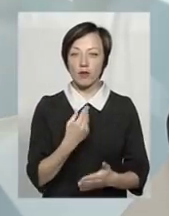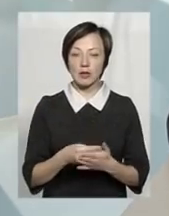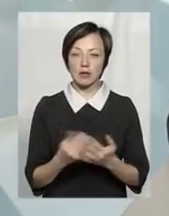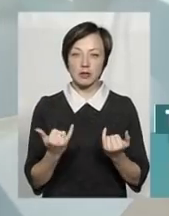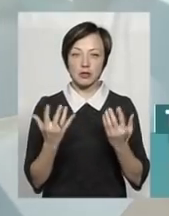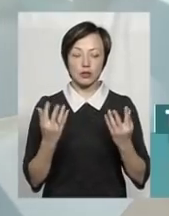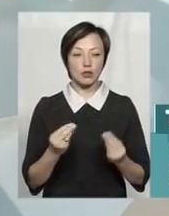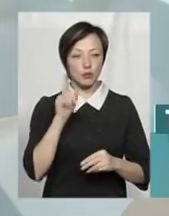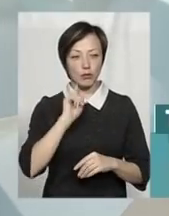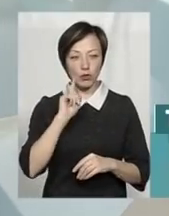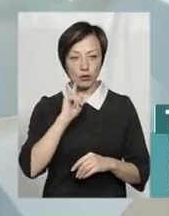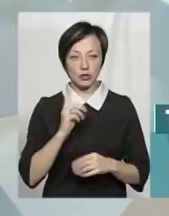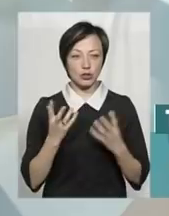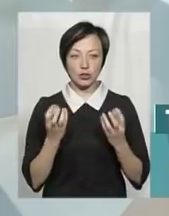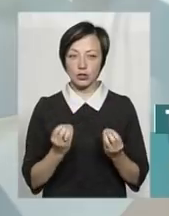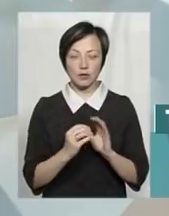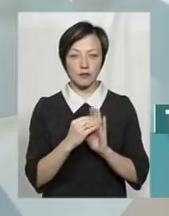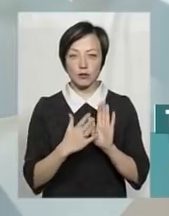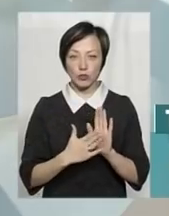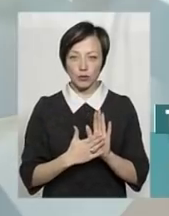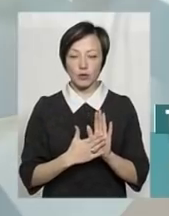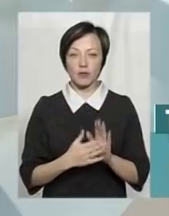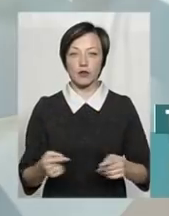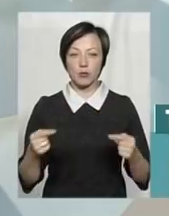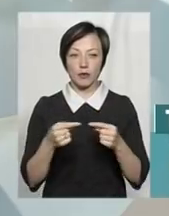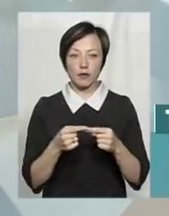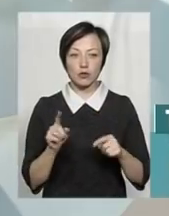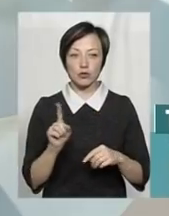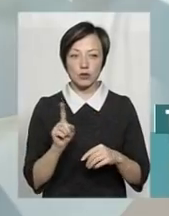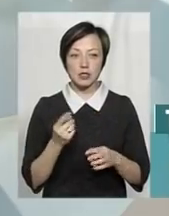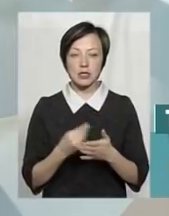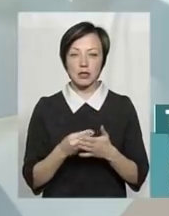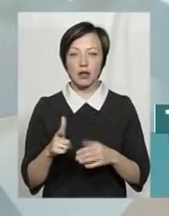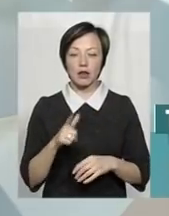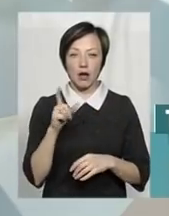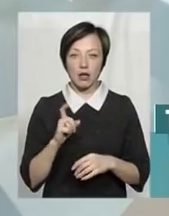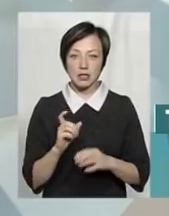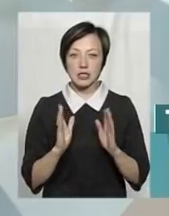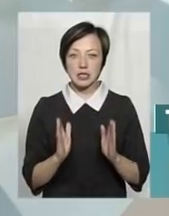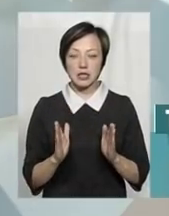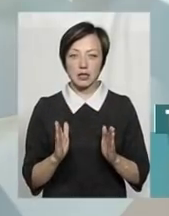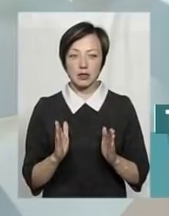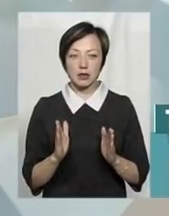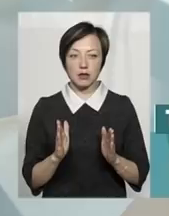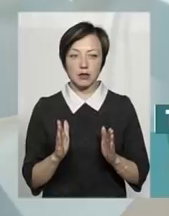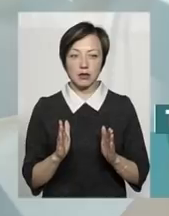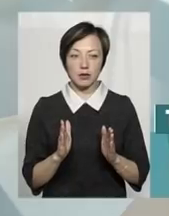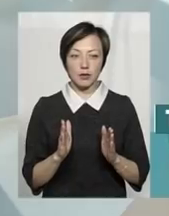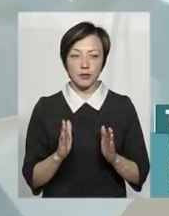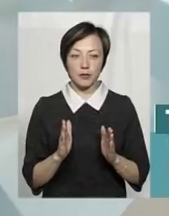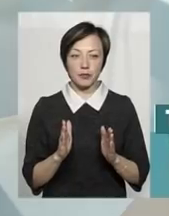даний час поки що ще не встановлені. Відповідно, що ціна на газ тільки ми буквально